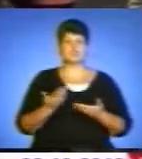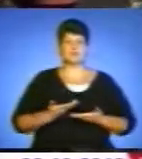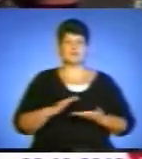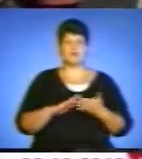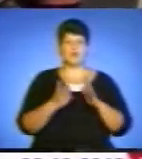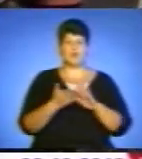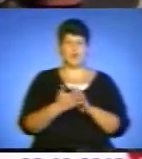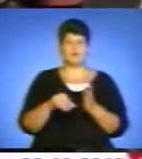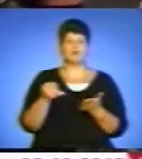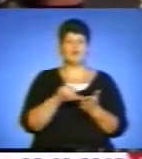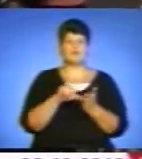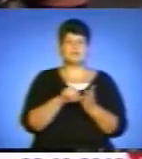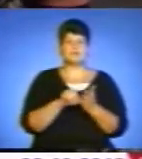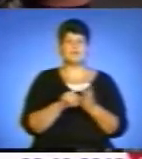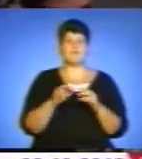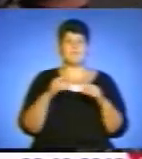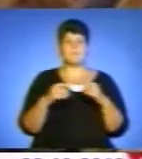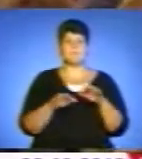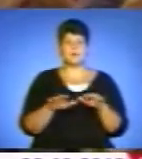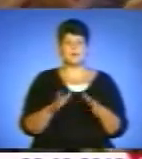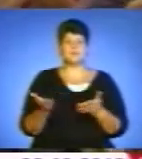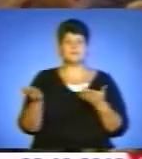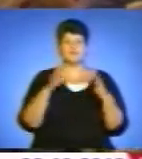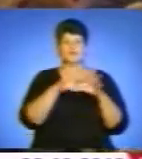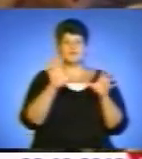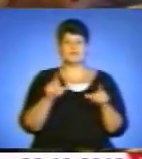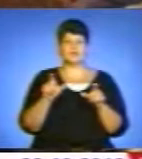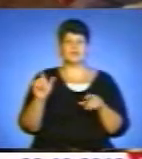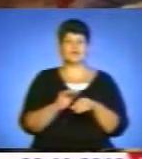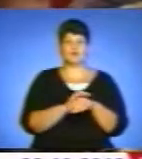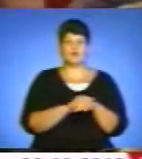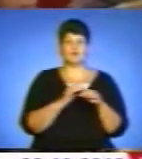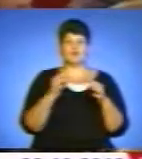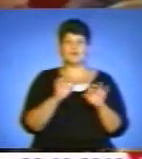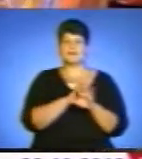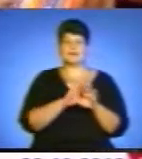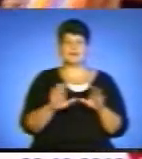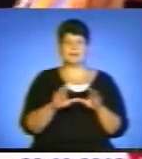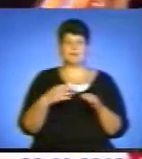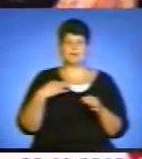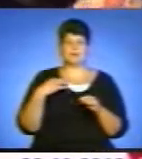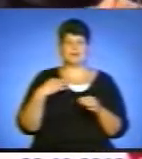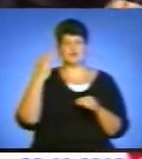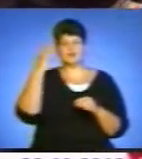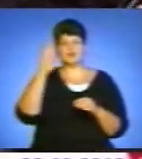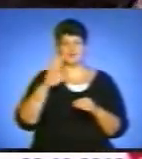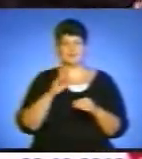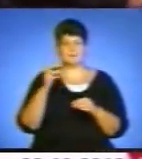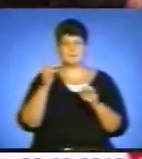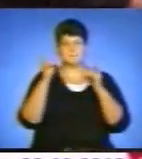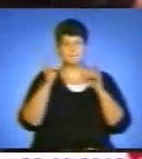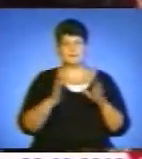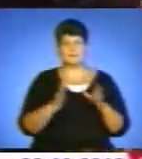участі у марафоні запрошено всіх людей доброї волі, які небайдужі до чужої біди – меценатів та благодійників,